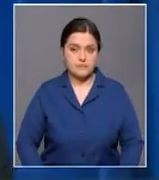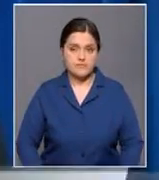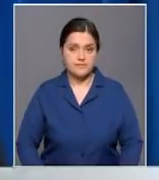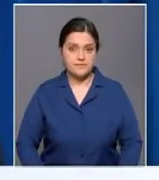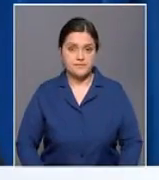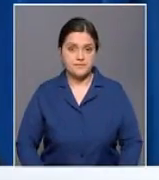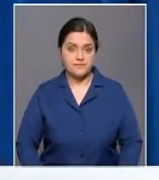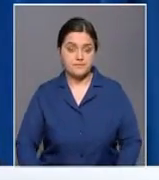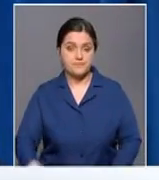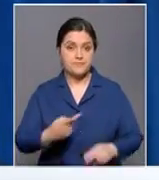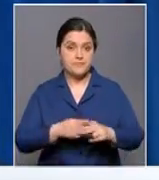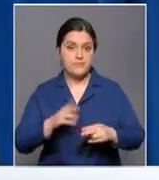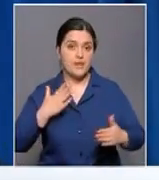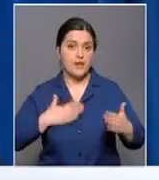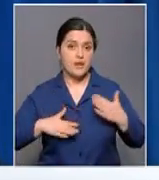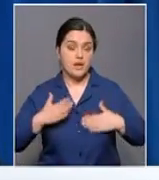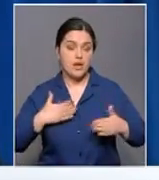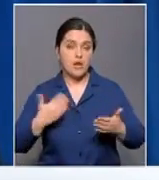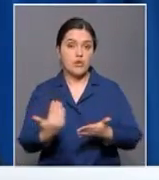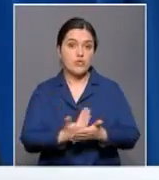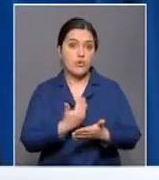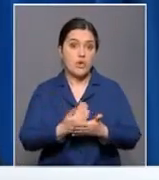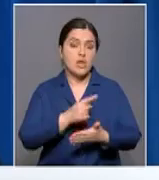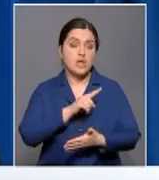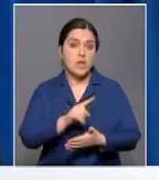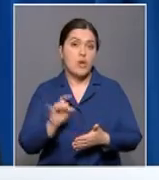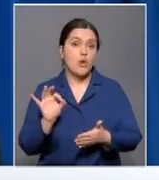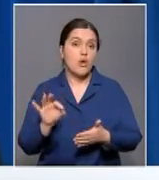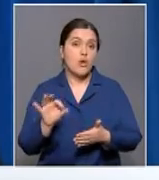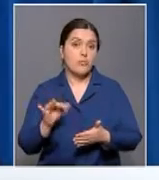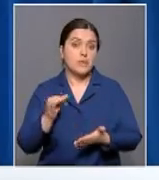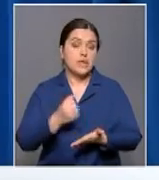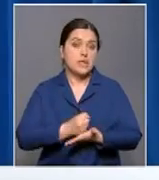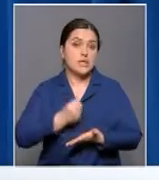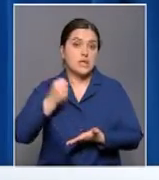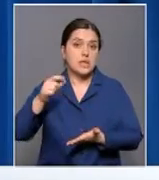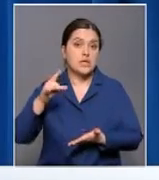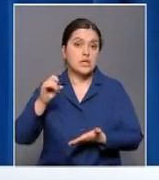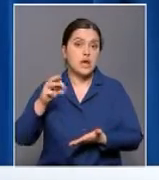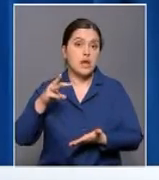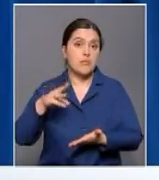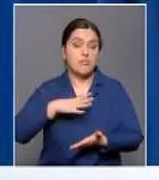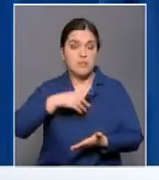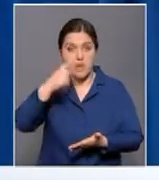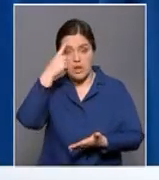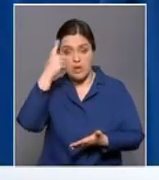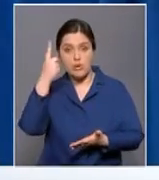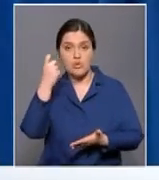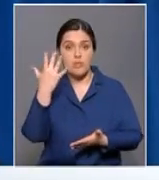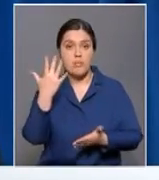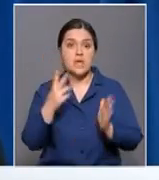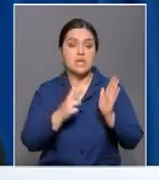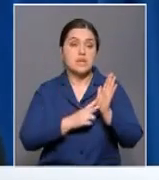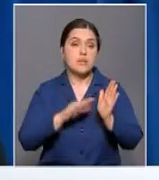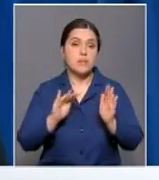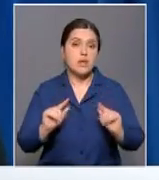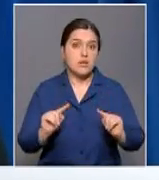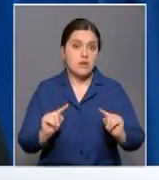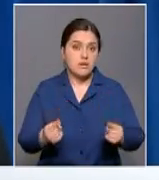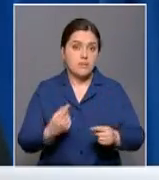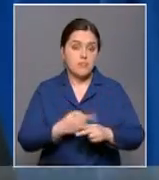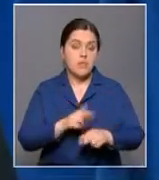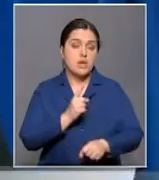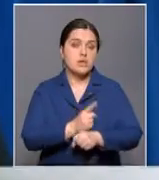Это радостная новость, поскольку в период между октябрем и инаугурацией президента сообщалось о 157 тысячах задержаний нелегальных